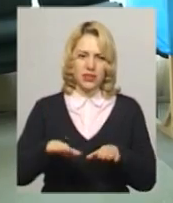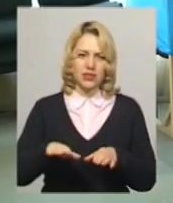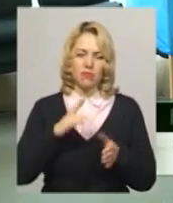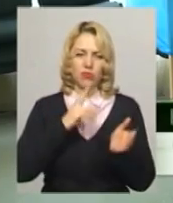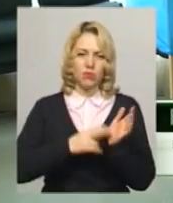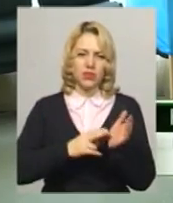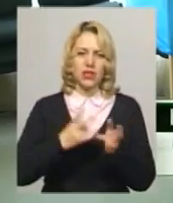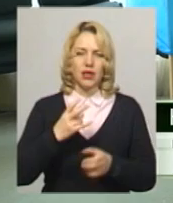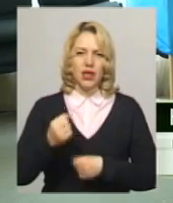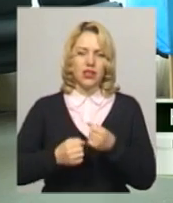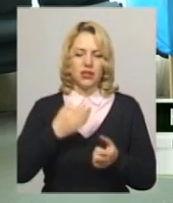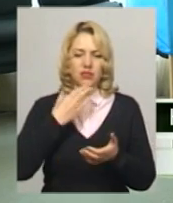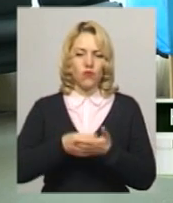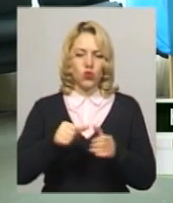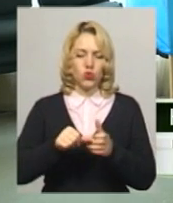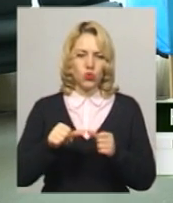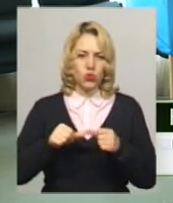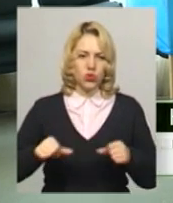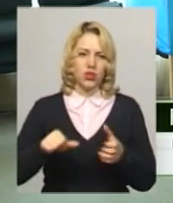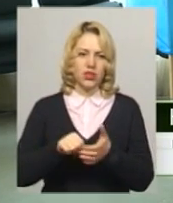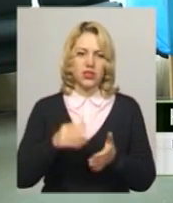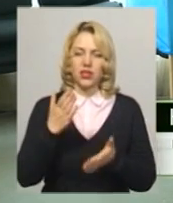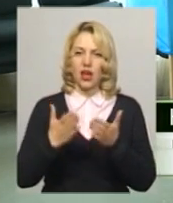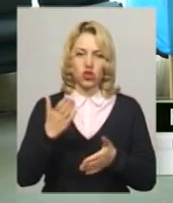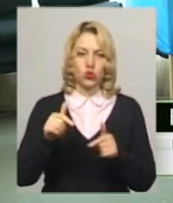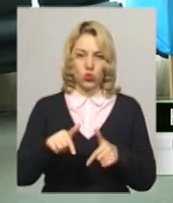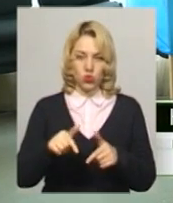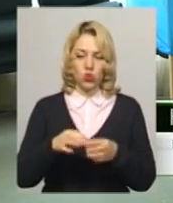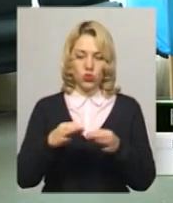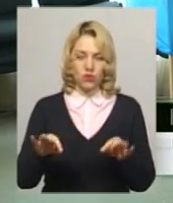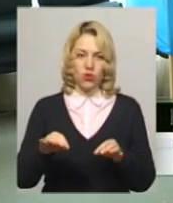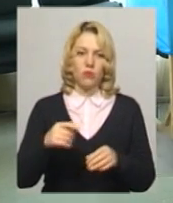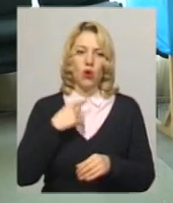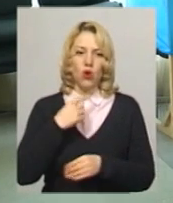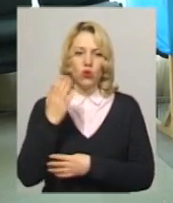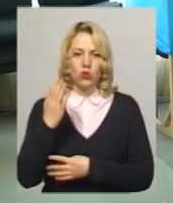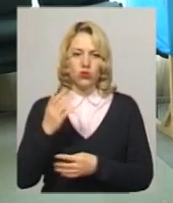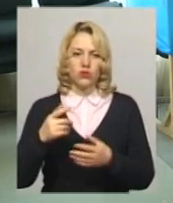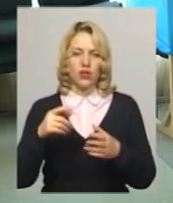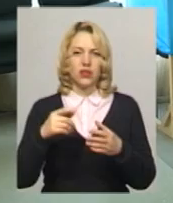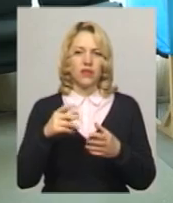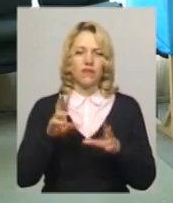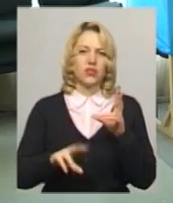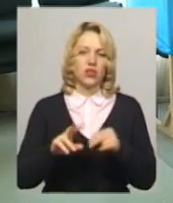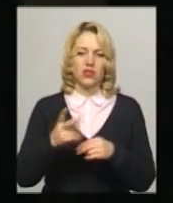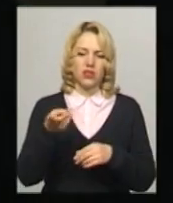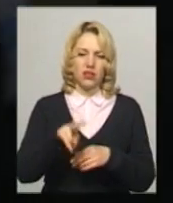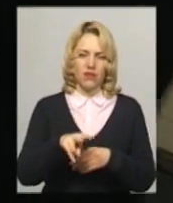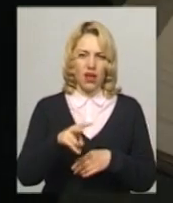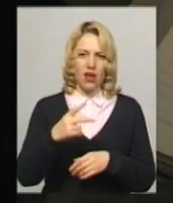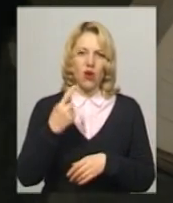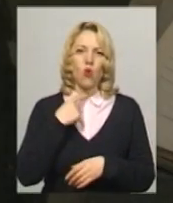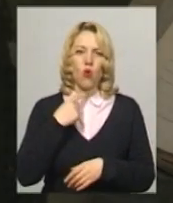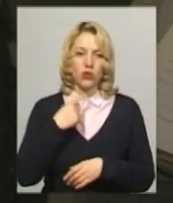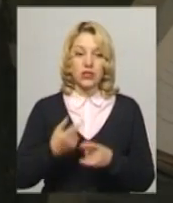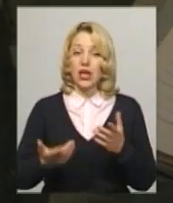Їхати треба на свою дільницю голосувати. Якщо ми їй дозволимо голосувати, то виходить, що дві дільниці, два голоса. Якщо ж